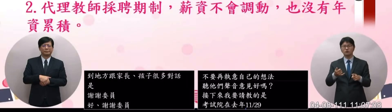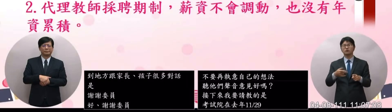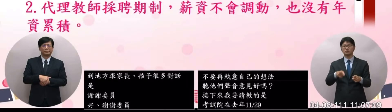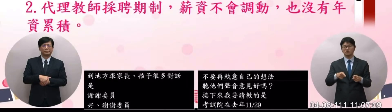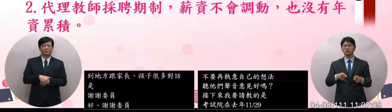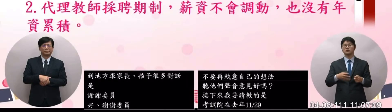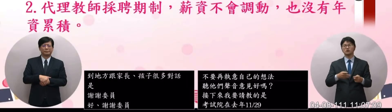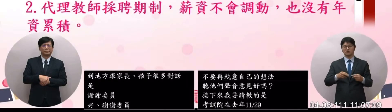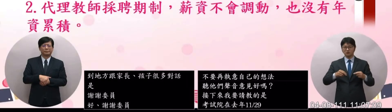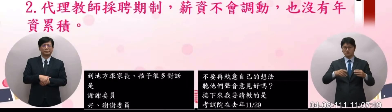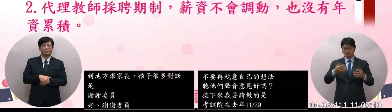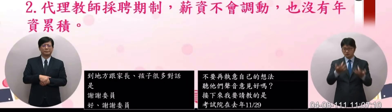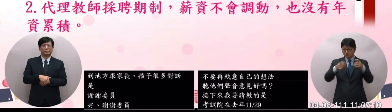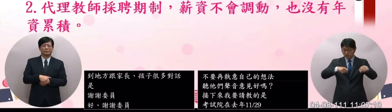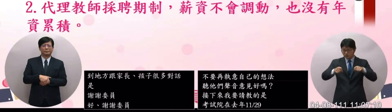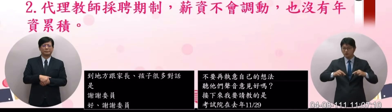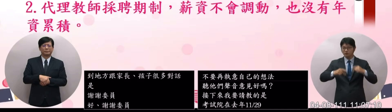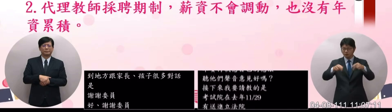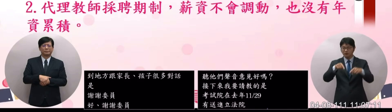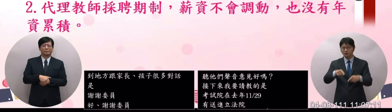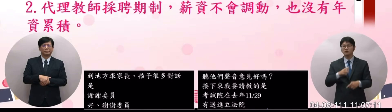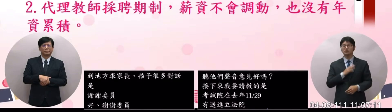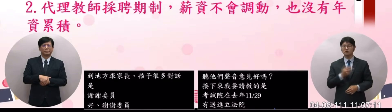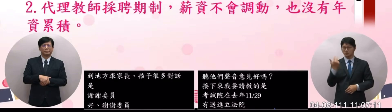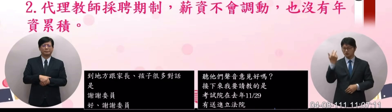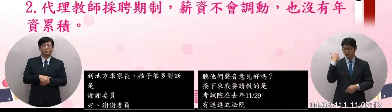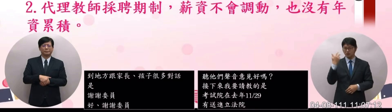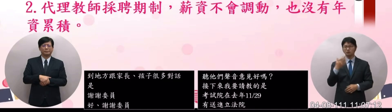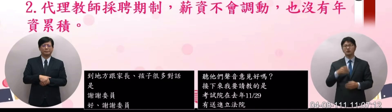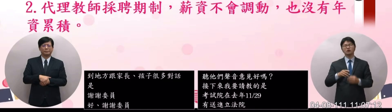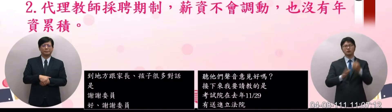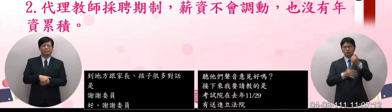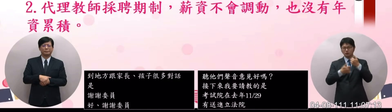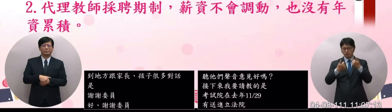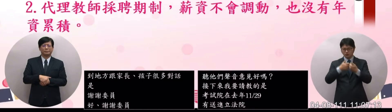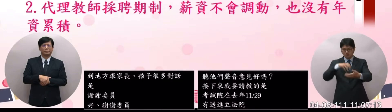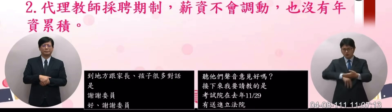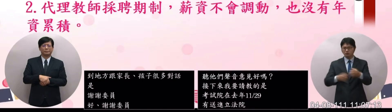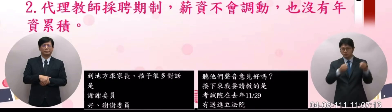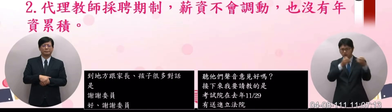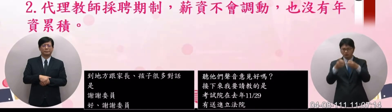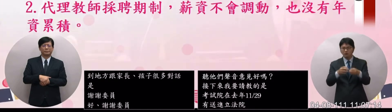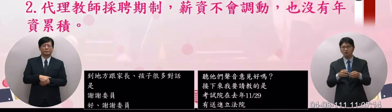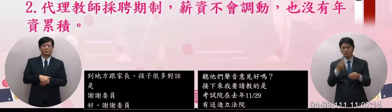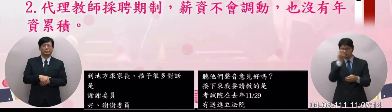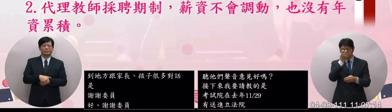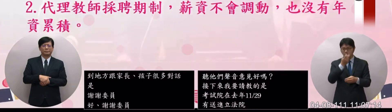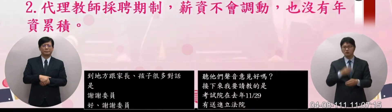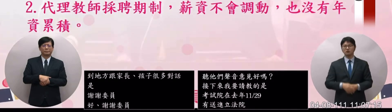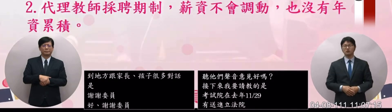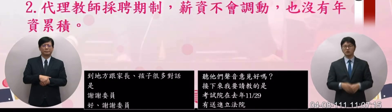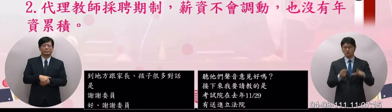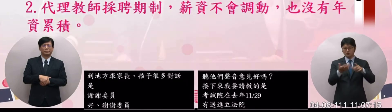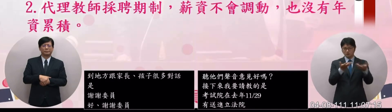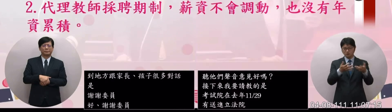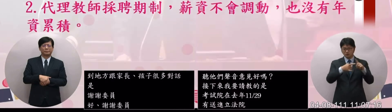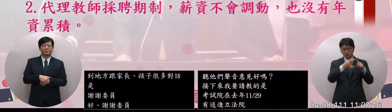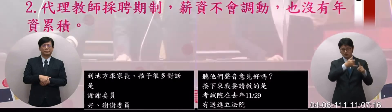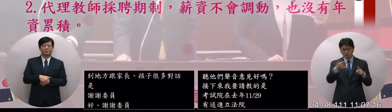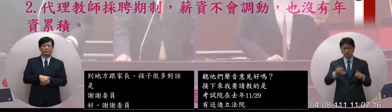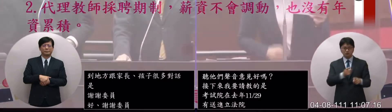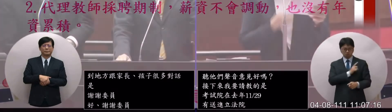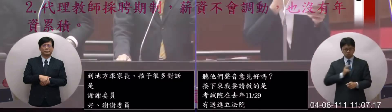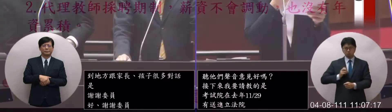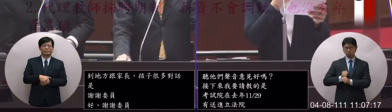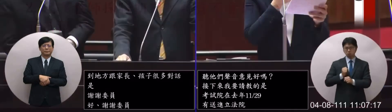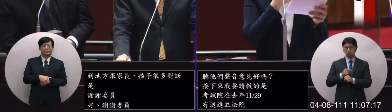在上個禮拜就已經在司法法治委員會進行審查要來開放公務人員的兼職的規定那